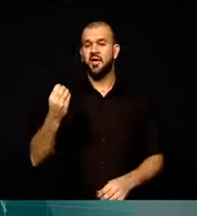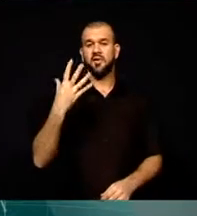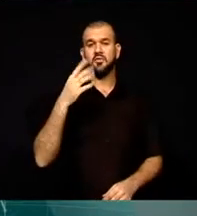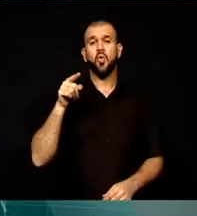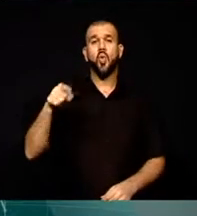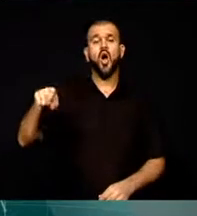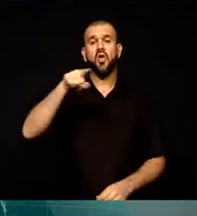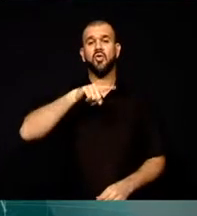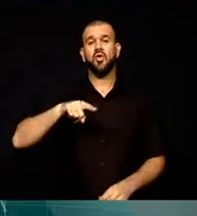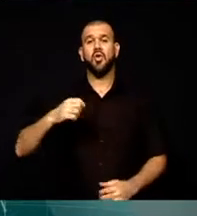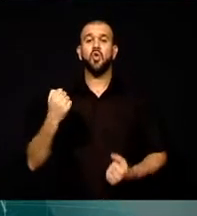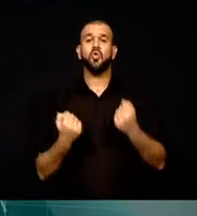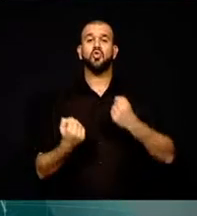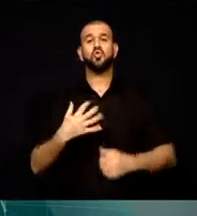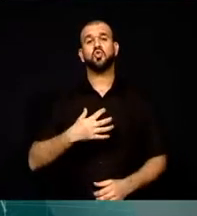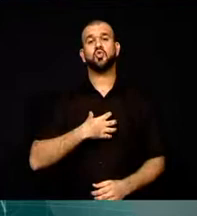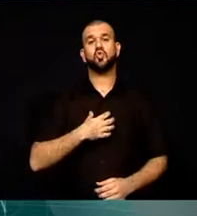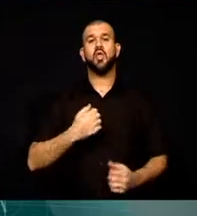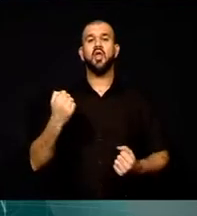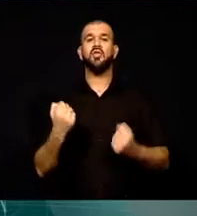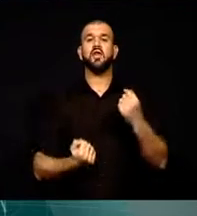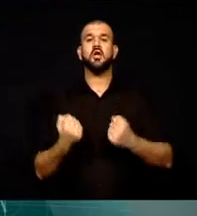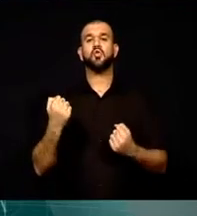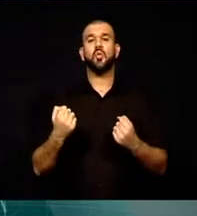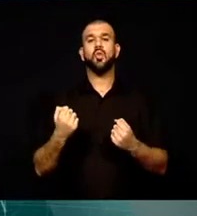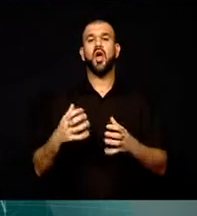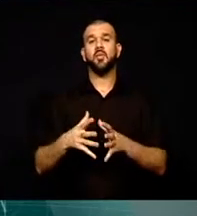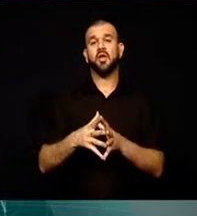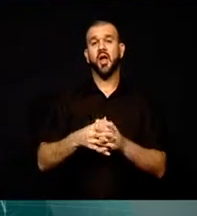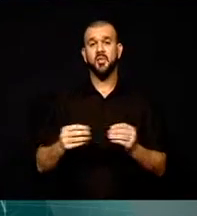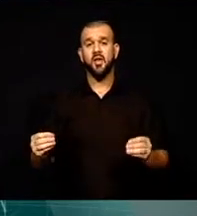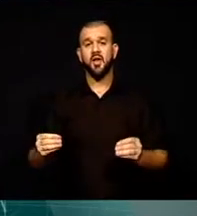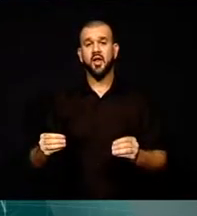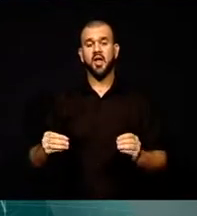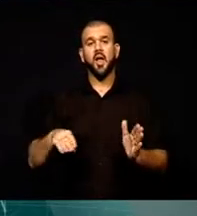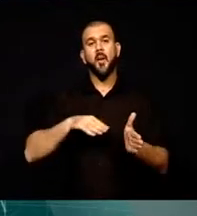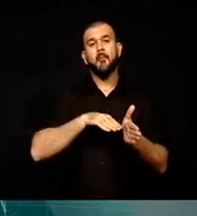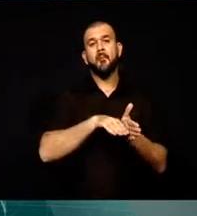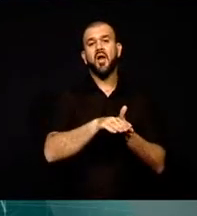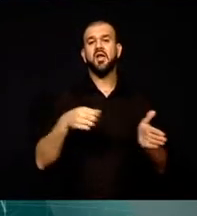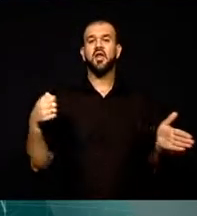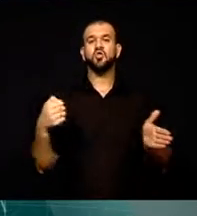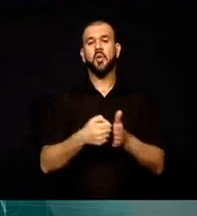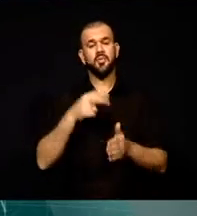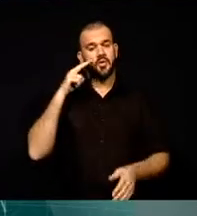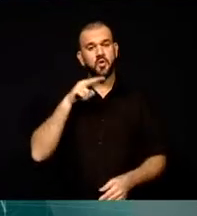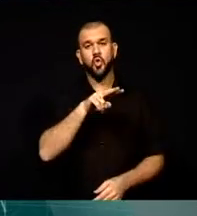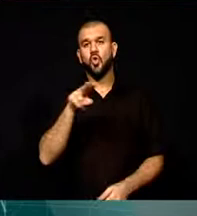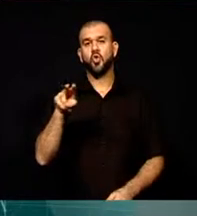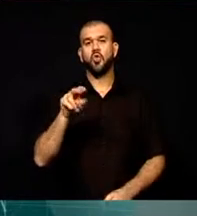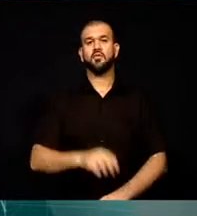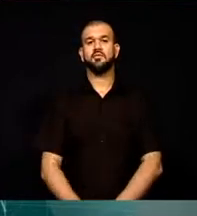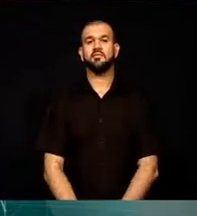o anlarda sürücünün direksiyon hakimiyetini kaybederek bariyerlere çarptığı